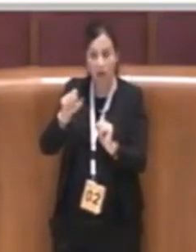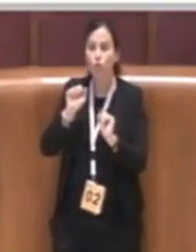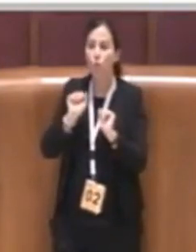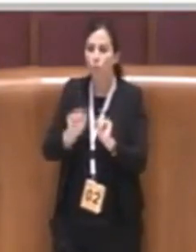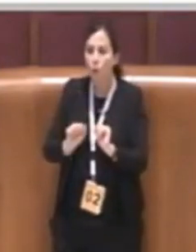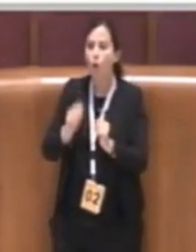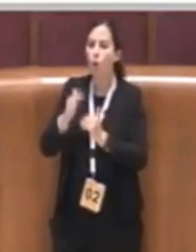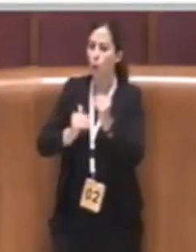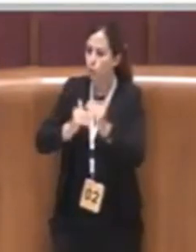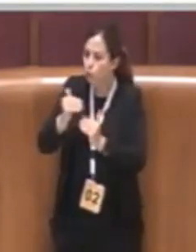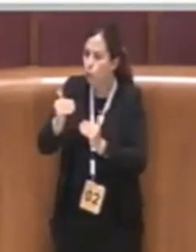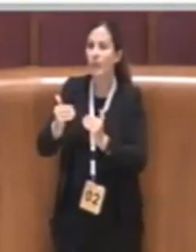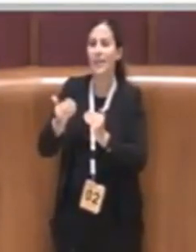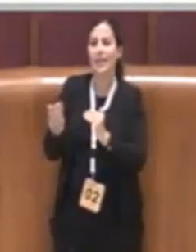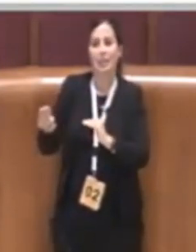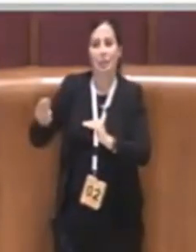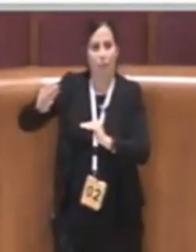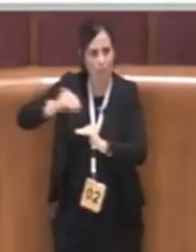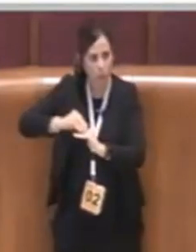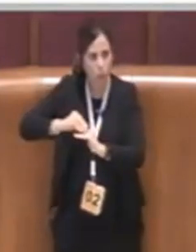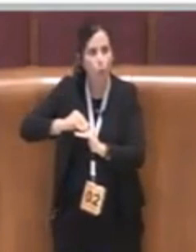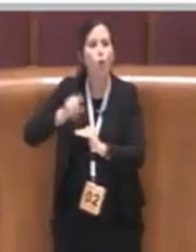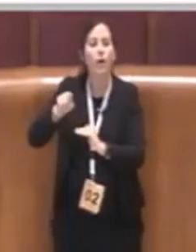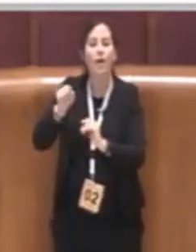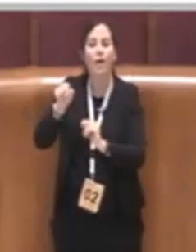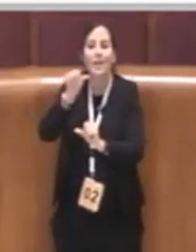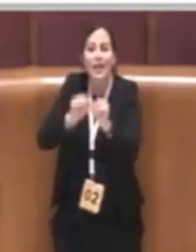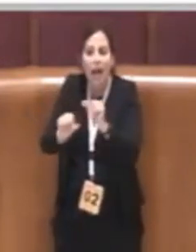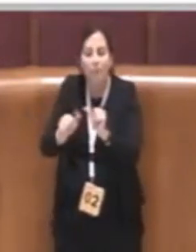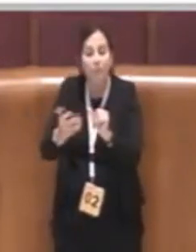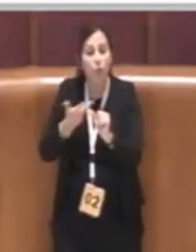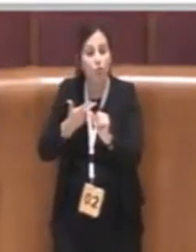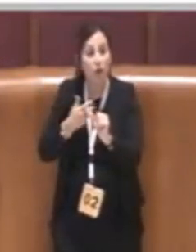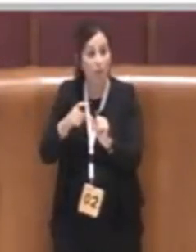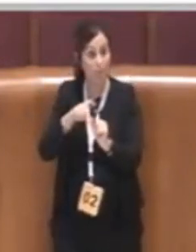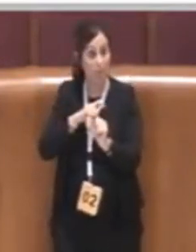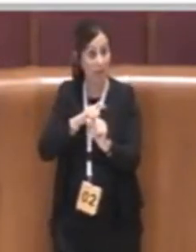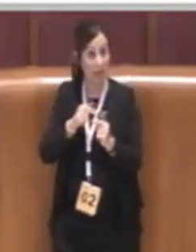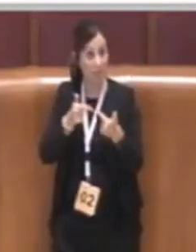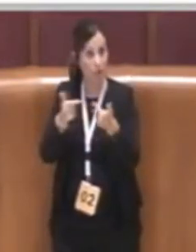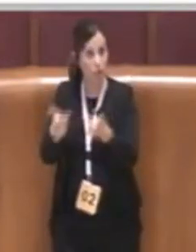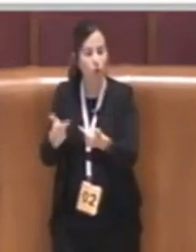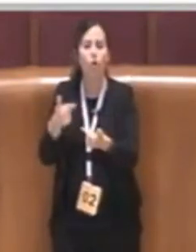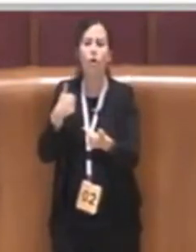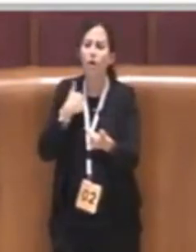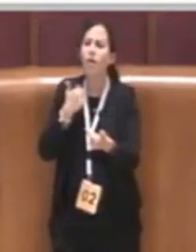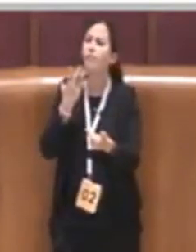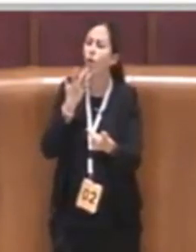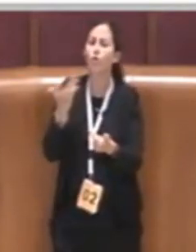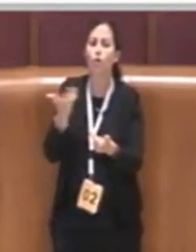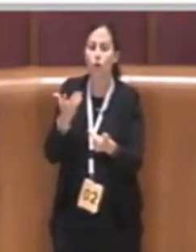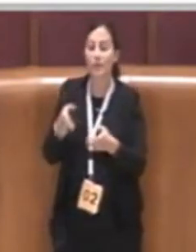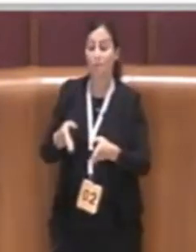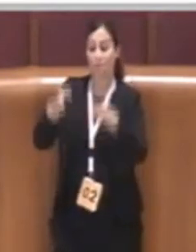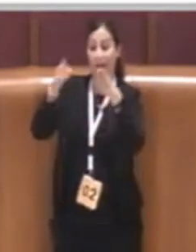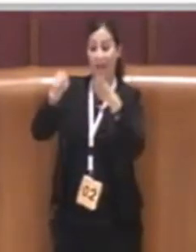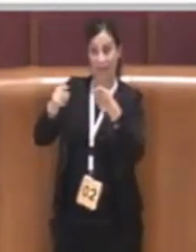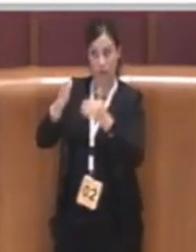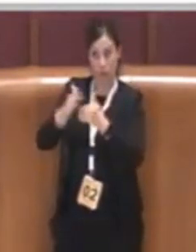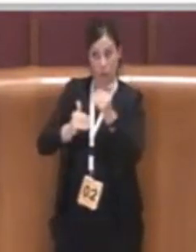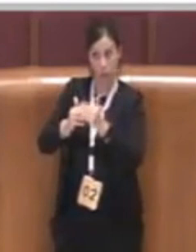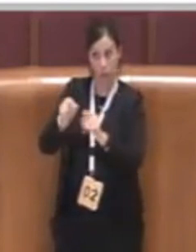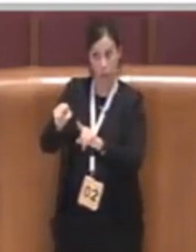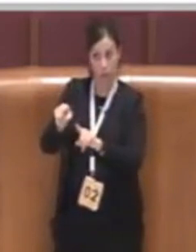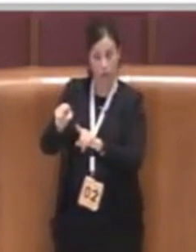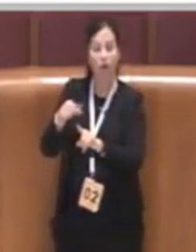ne ha una premialità in cambio noi vogliamo che all'interno di quella palazzina siano localizzati anche